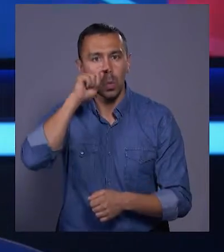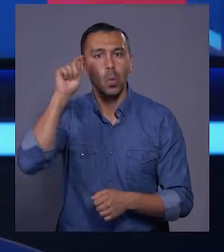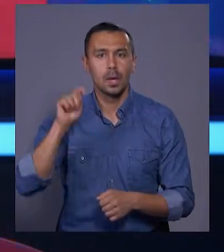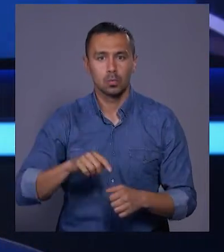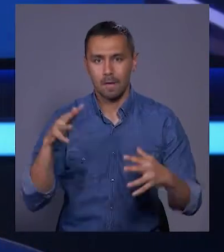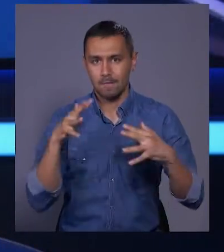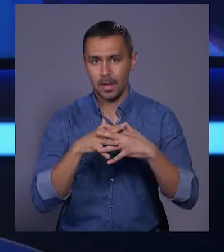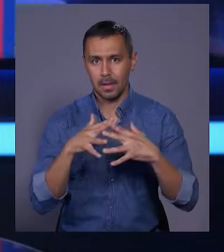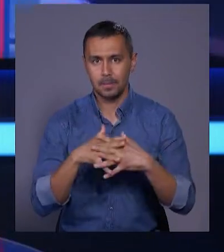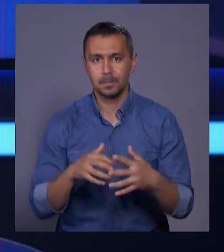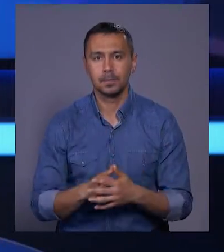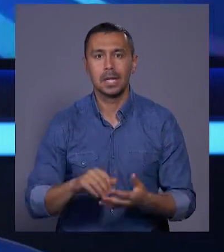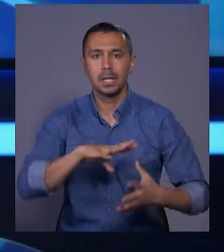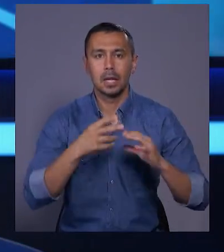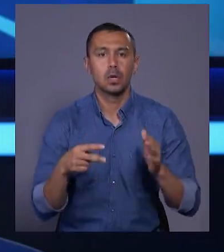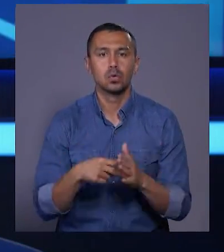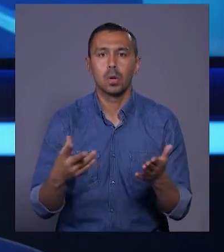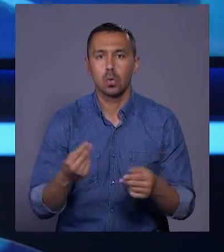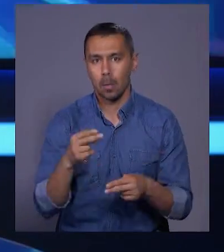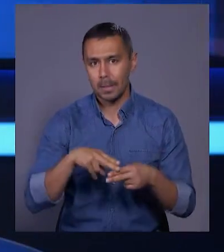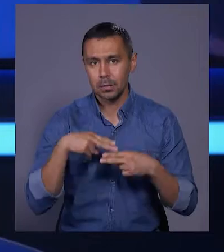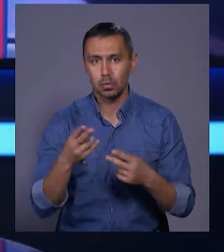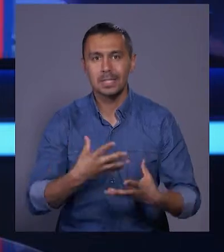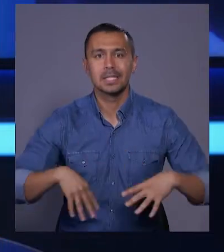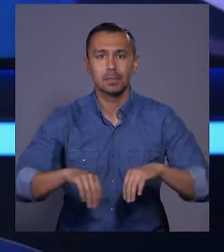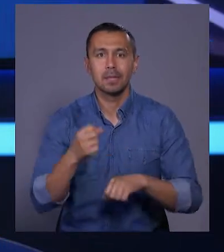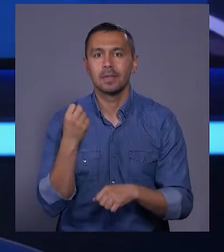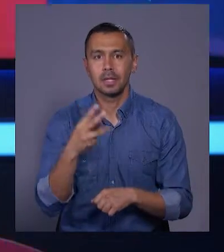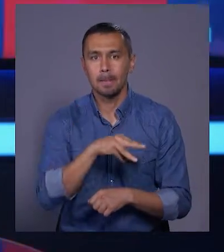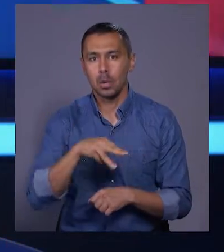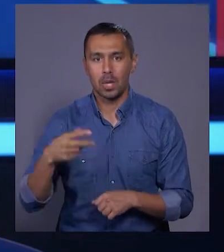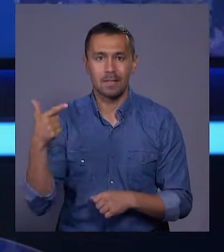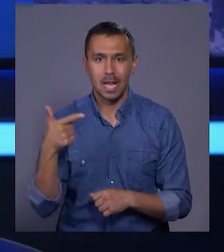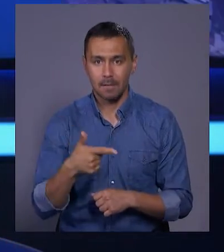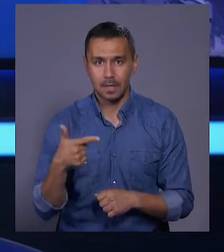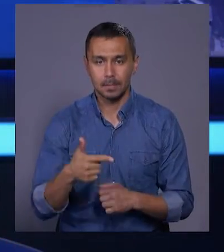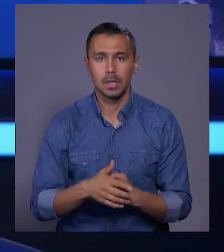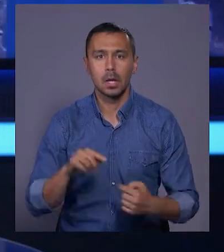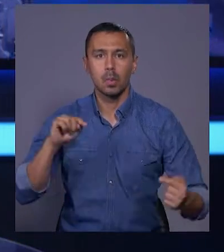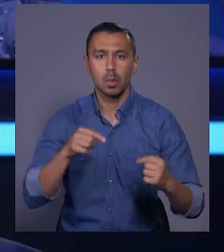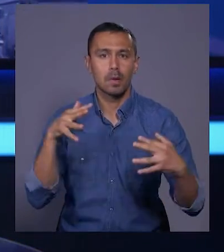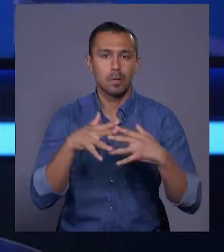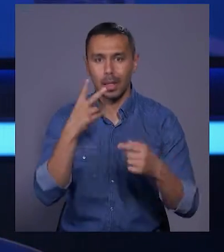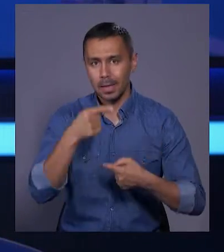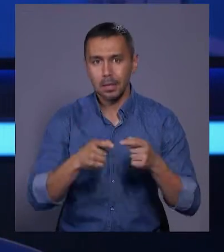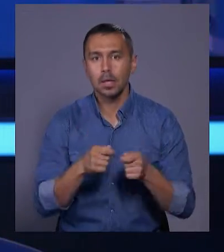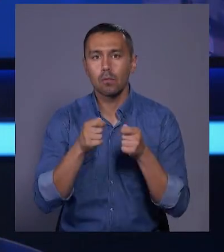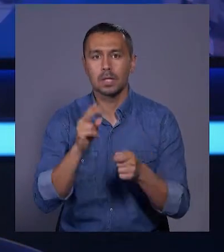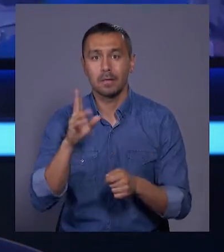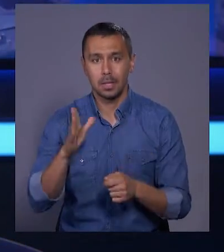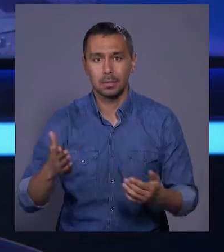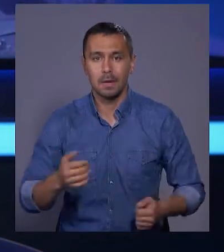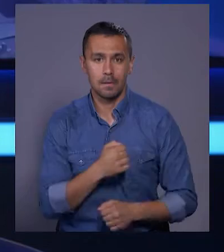-української війни. Загальна сума, яку компенсують сім'ям – 12 мільйонів гривень. Попри війну традицію, дарувати житло